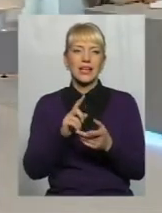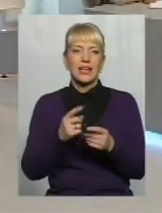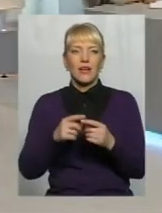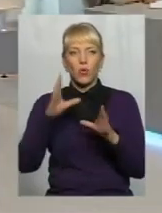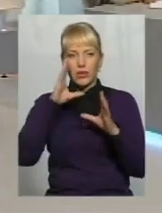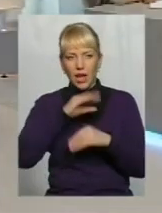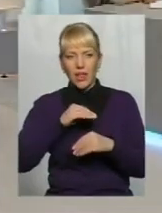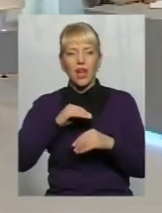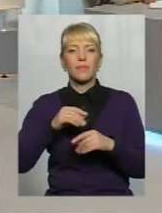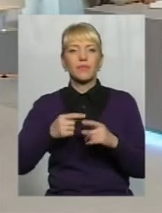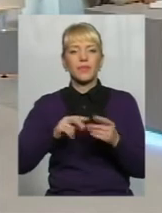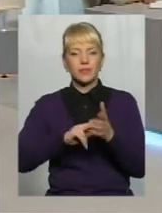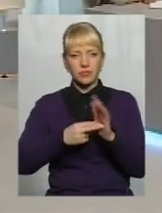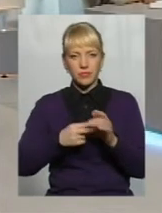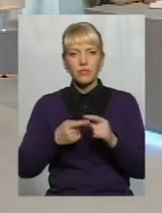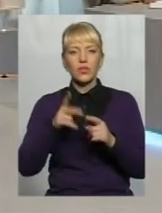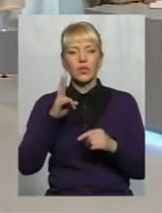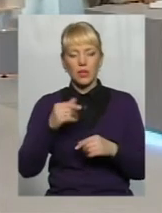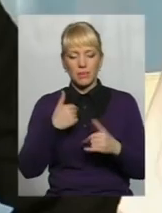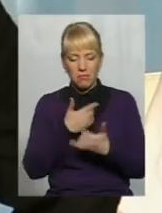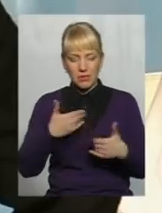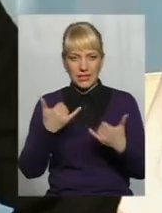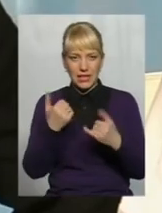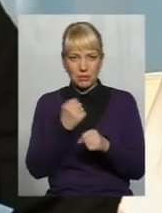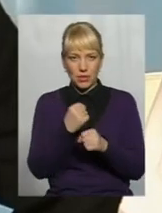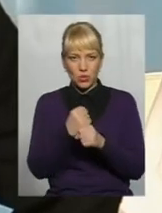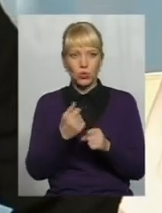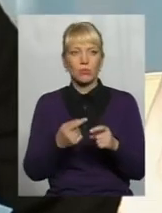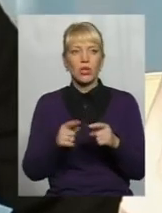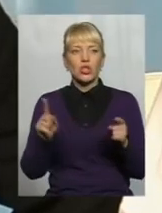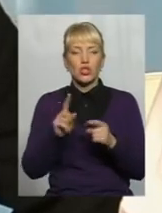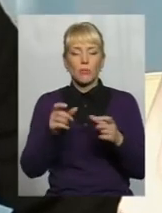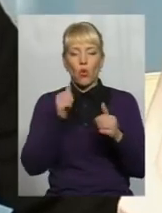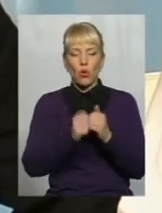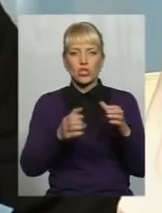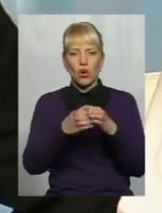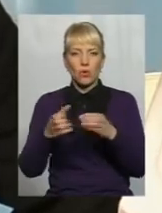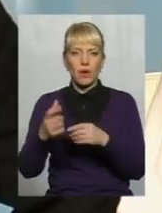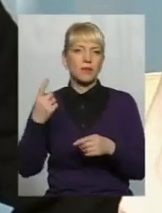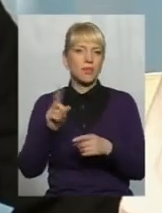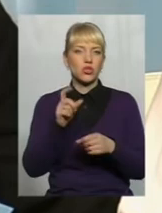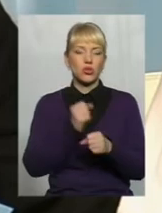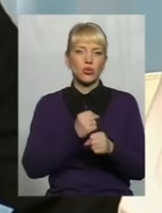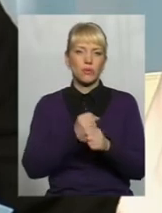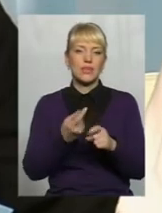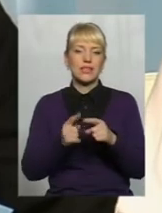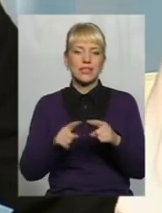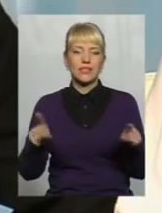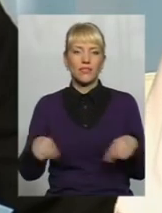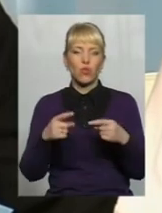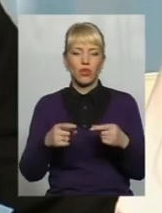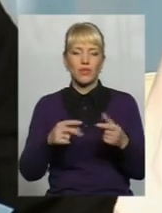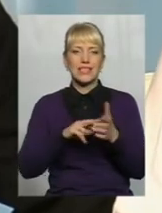успішна І зараз ми працюємо над тим, щоб кожна наша громада, яка виходить на об'єднання Щоб перше, що вона робила, це створювала стратегію